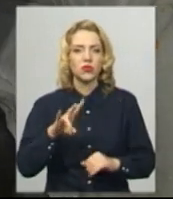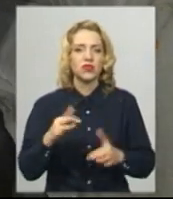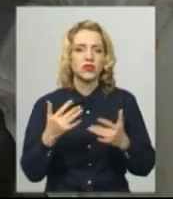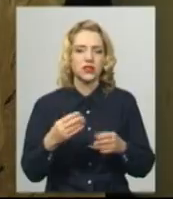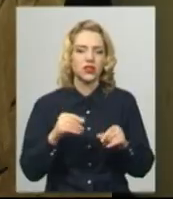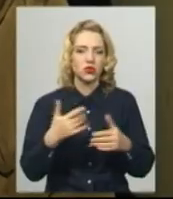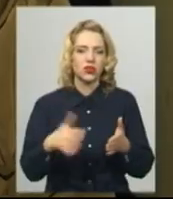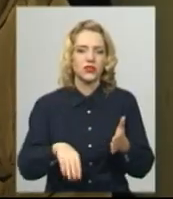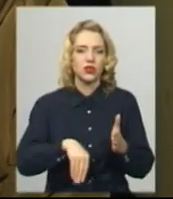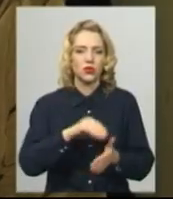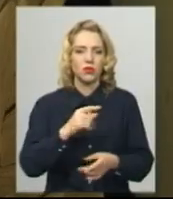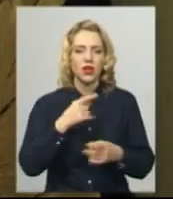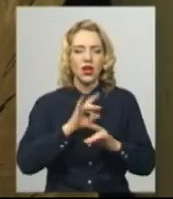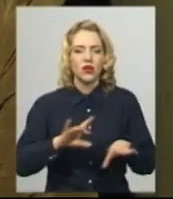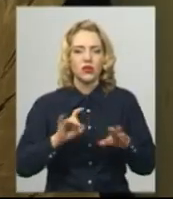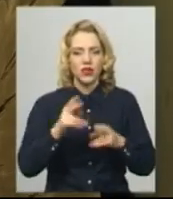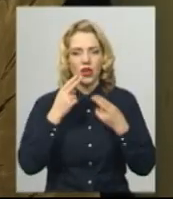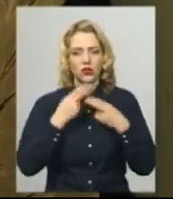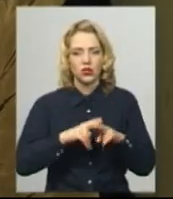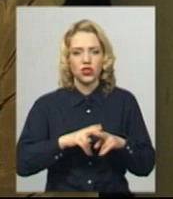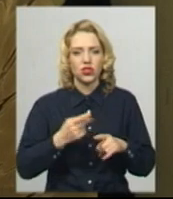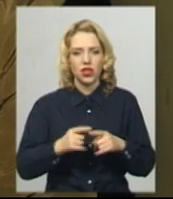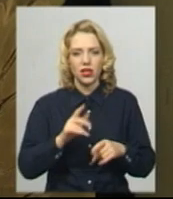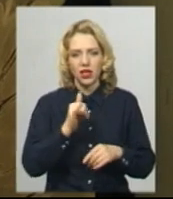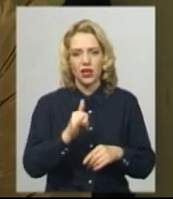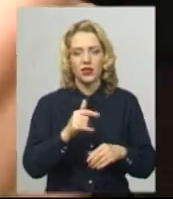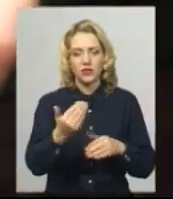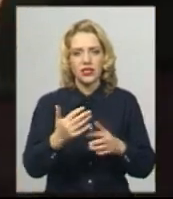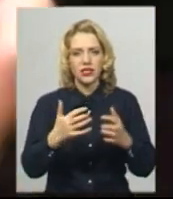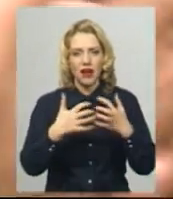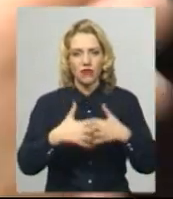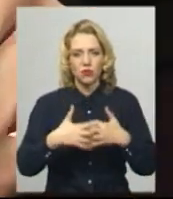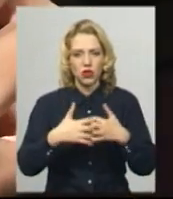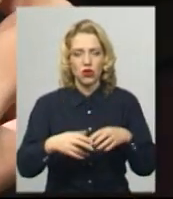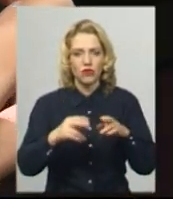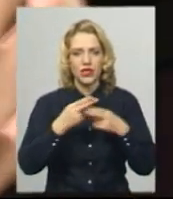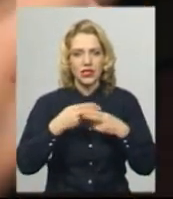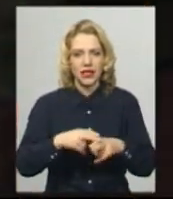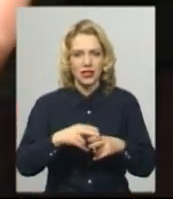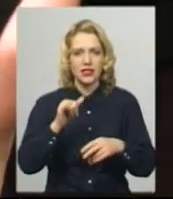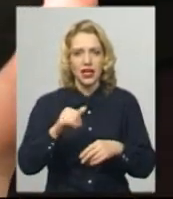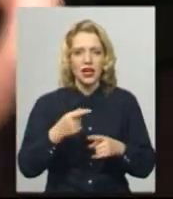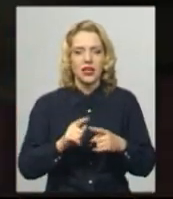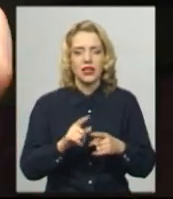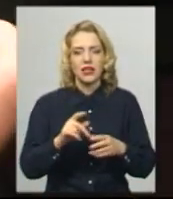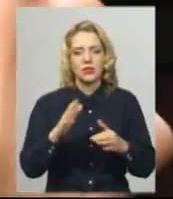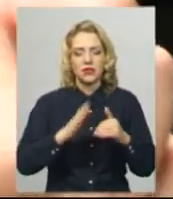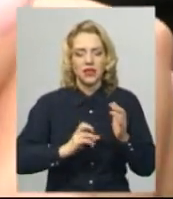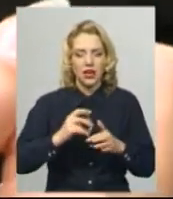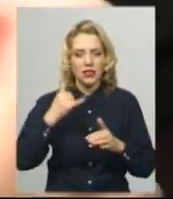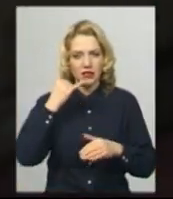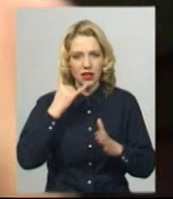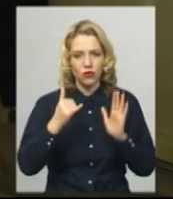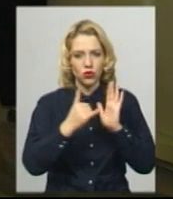закупили, каже інженер-технолог станції Анастасія Мазур. З її слів, станція автоматизована і тепер її спеціалісти можуть у телефонному додатку відстежувати